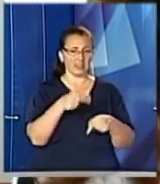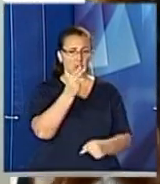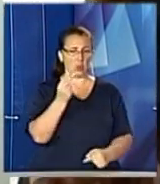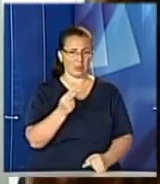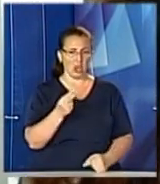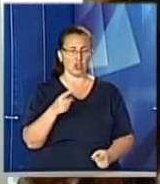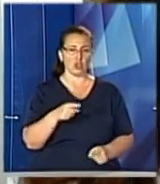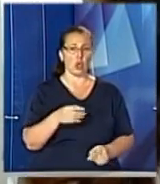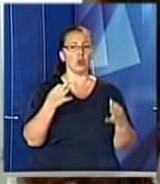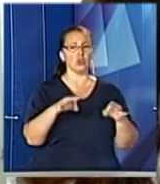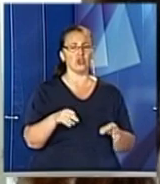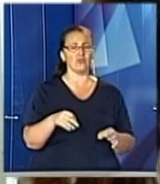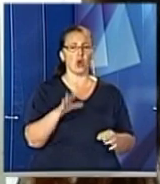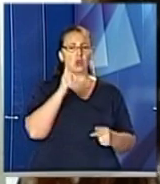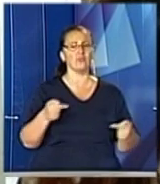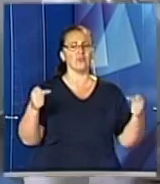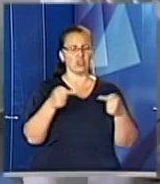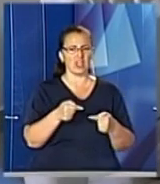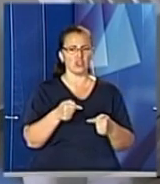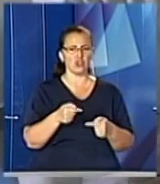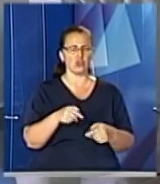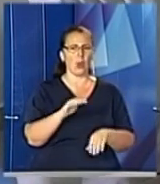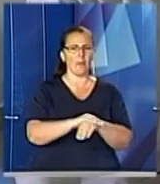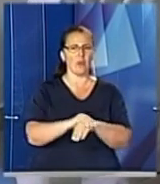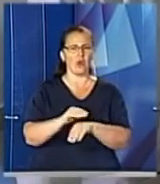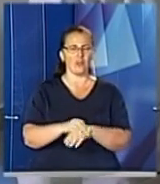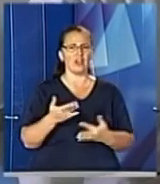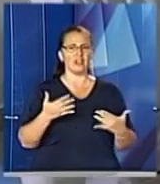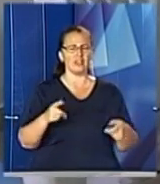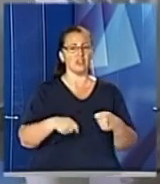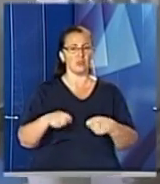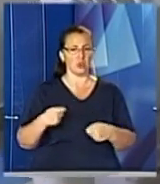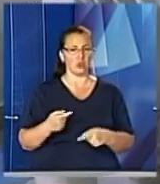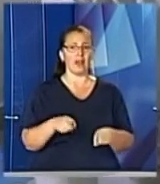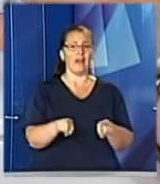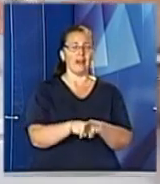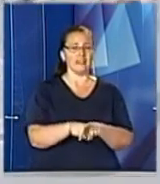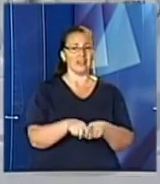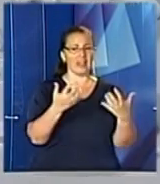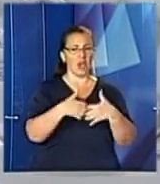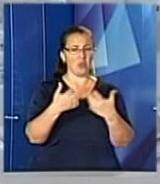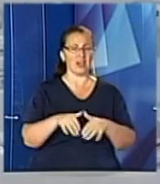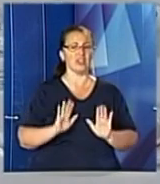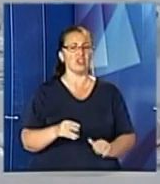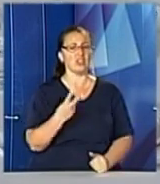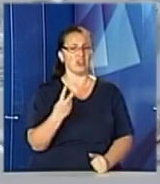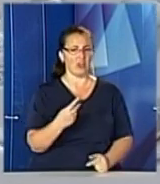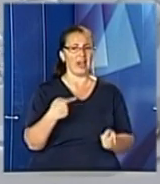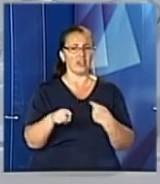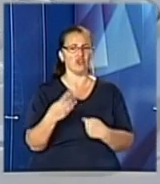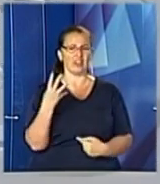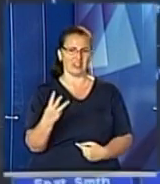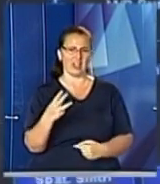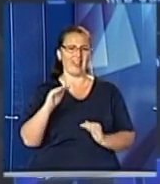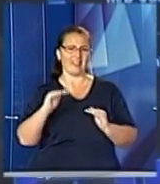вчасно і точно діагностувати різні вади. Таких новітніх УЗД апаратів у лікарні на Орлика всього два. Інші три – трохи